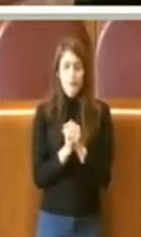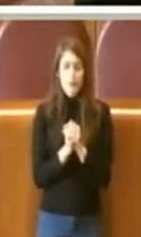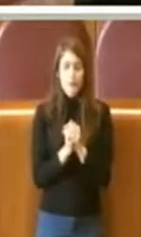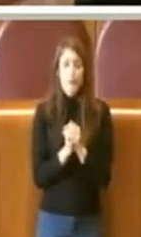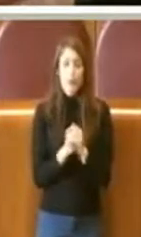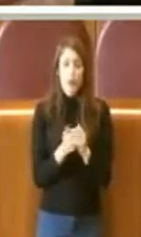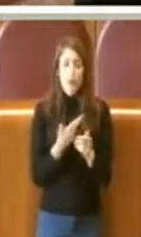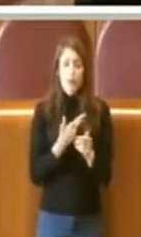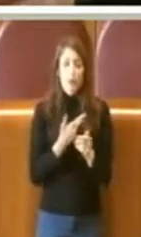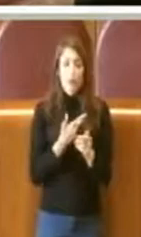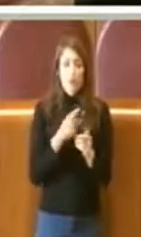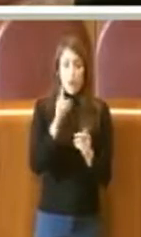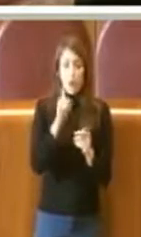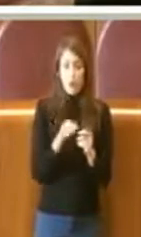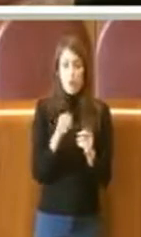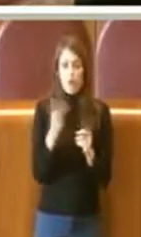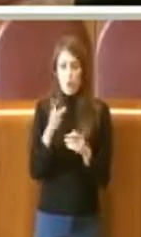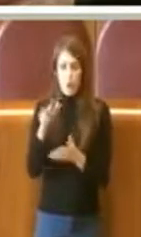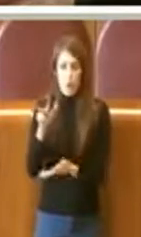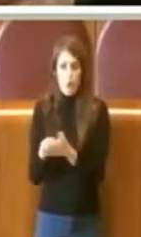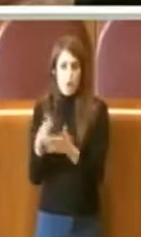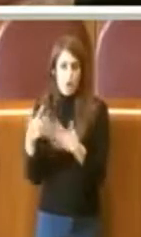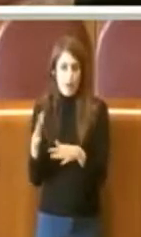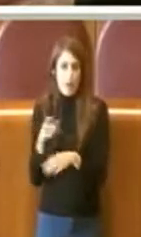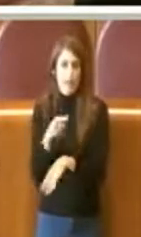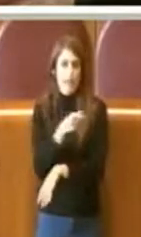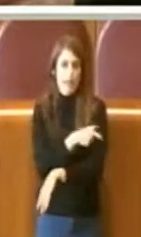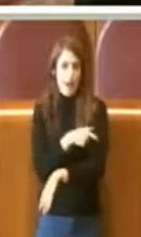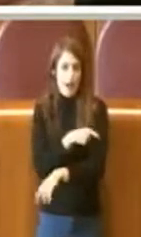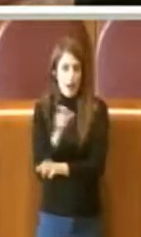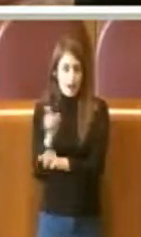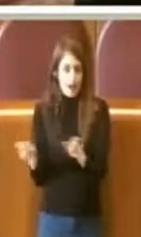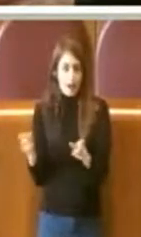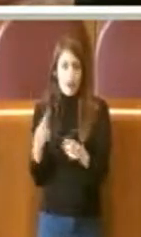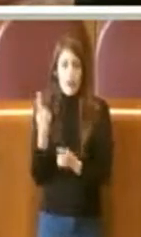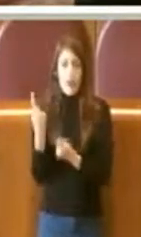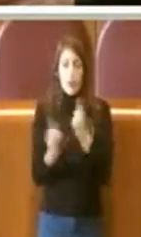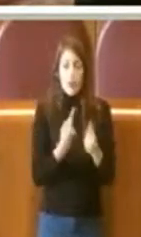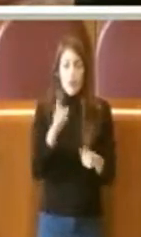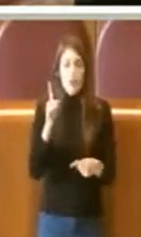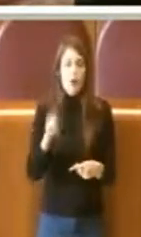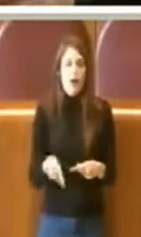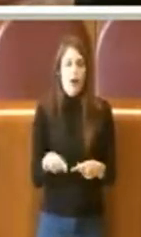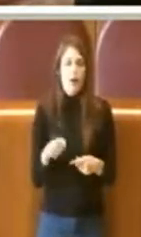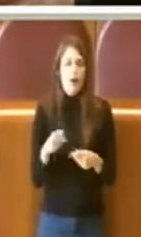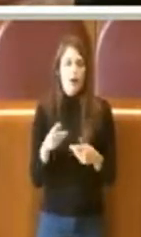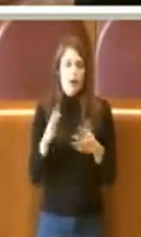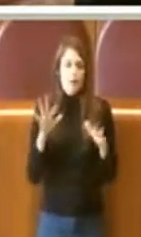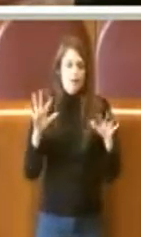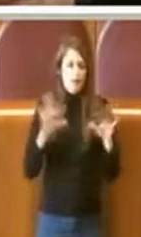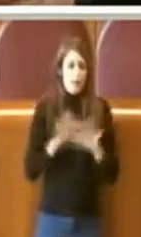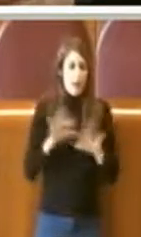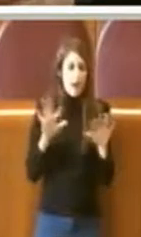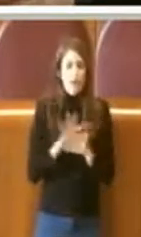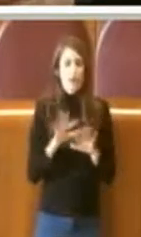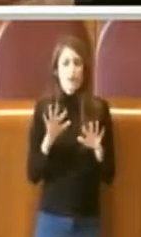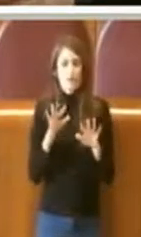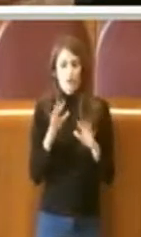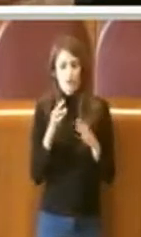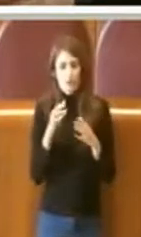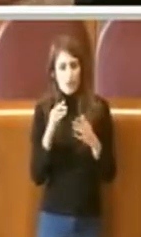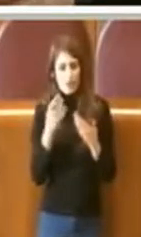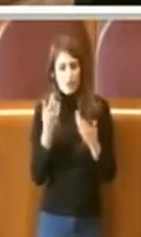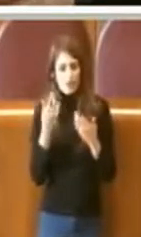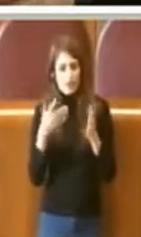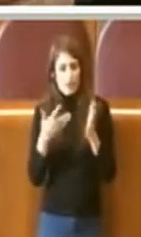ce l'hanno confermato i sindacalisti, una situazione molto tragica, molto critica dei lavoratori. Si